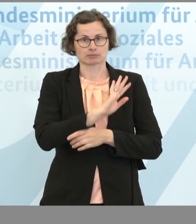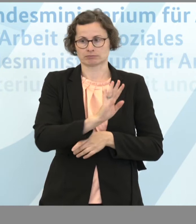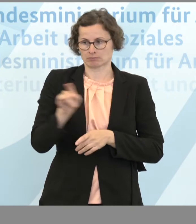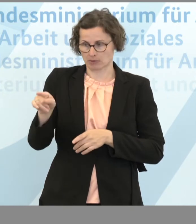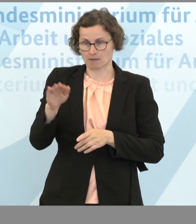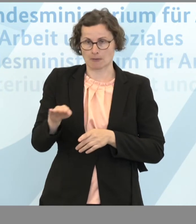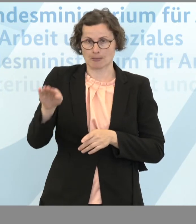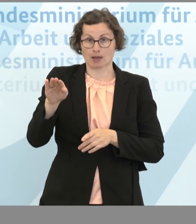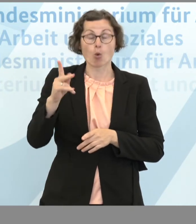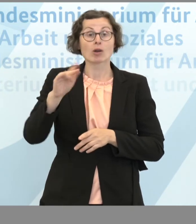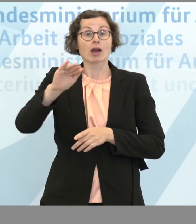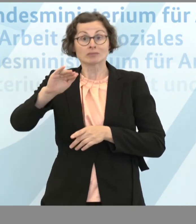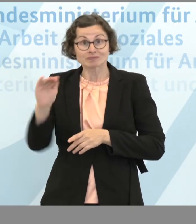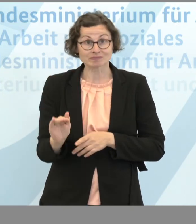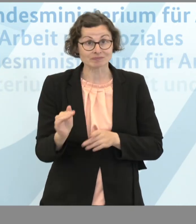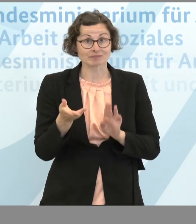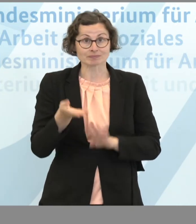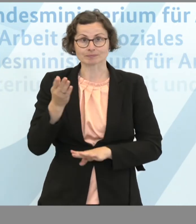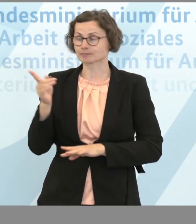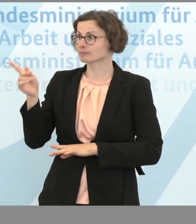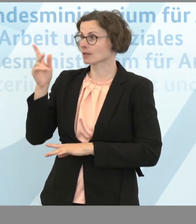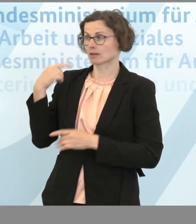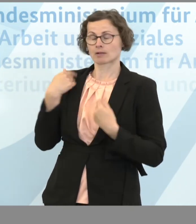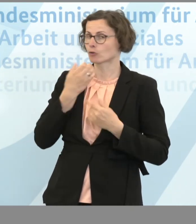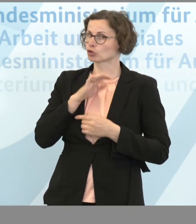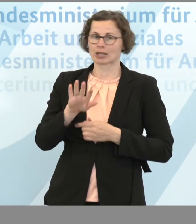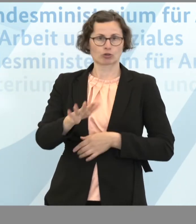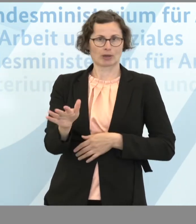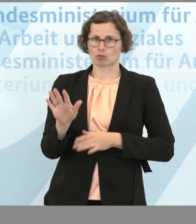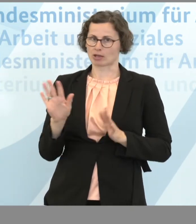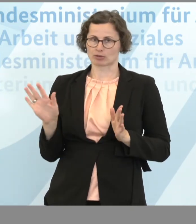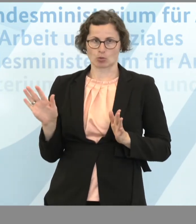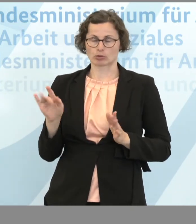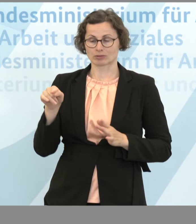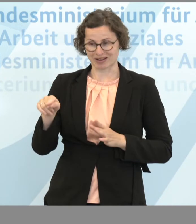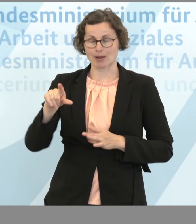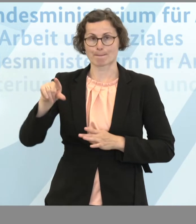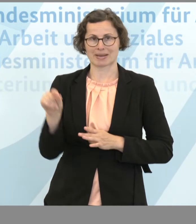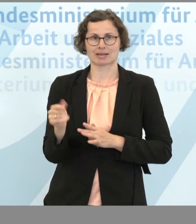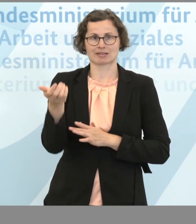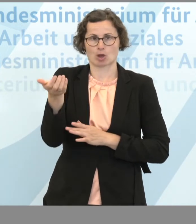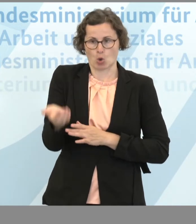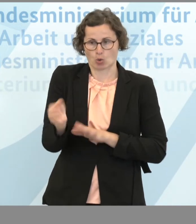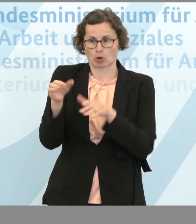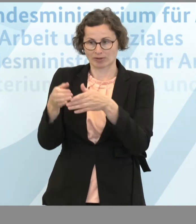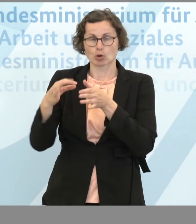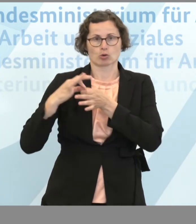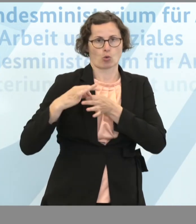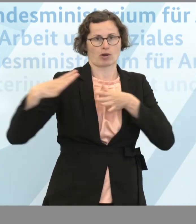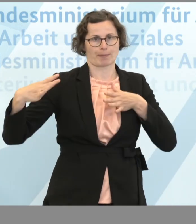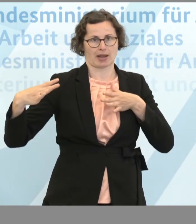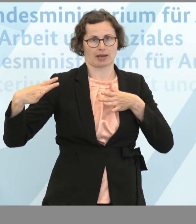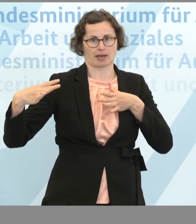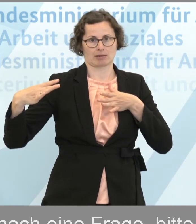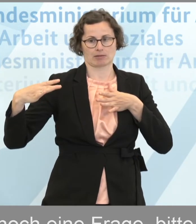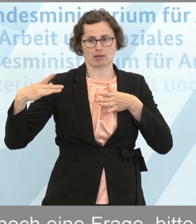geringer ausfallen? Herr Hansen, ich kann darüber nicht spekulieren. Die Mindestlohnkommission ist eine unabhängige, wie Sie wissen. Wir betreuen